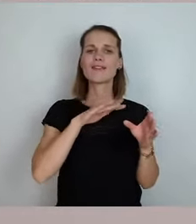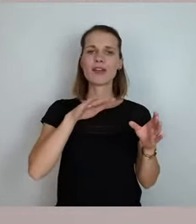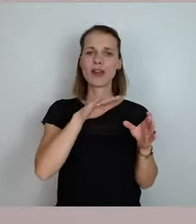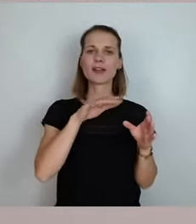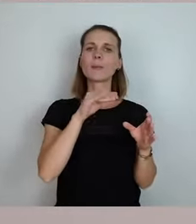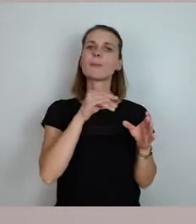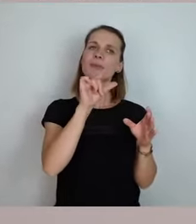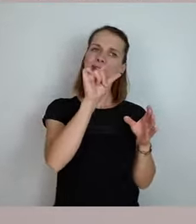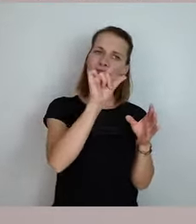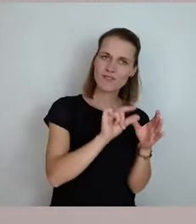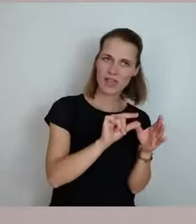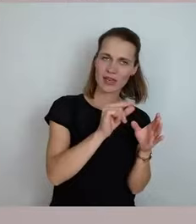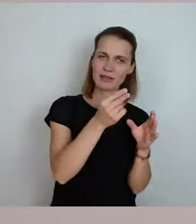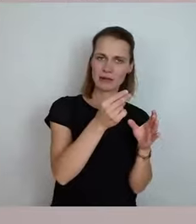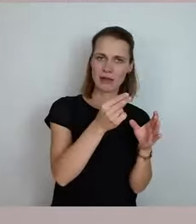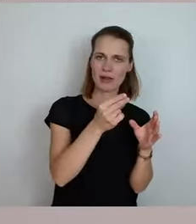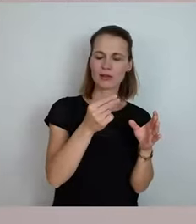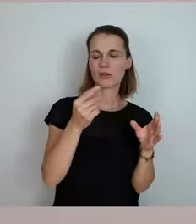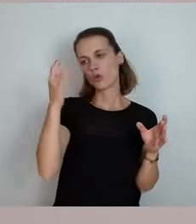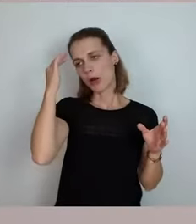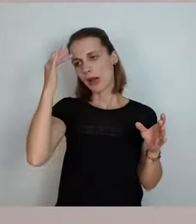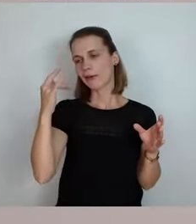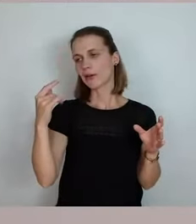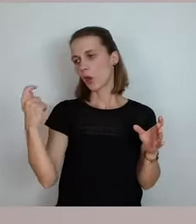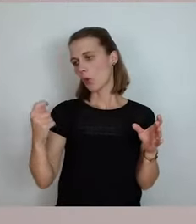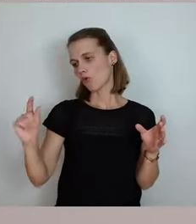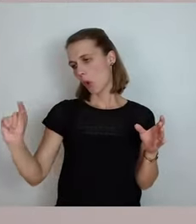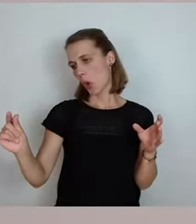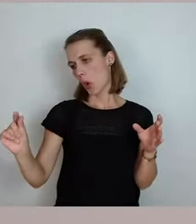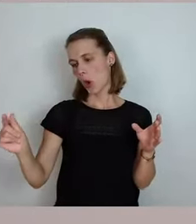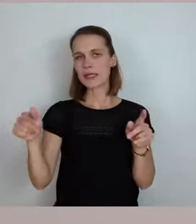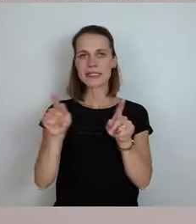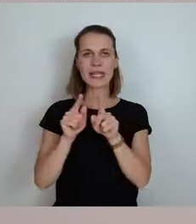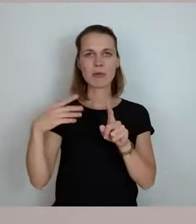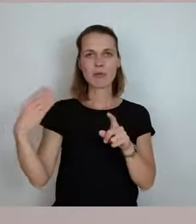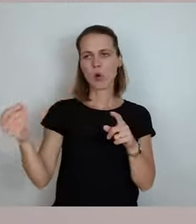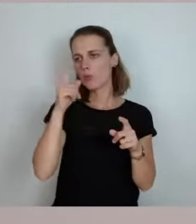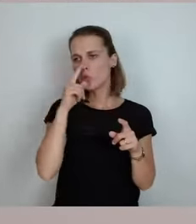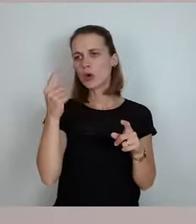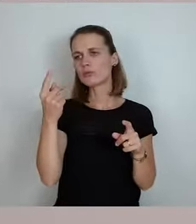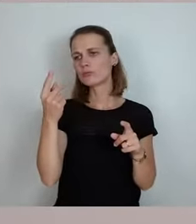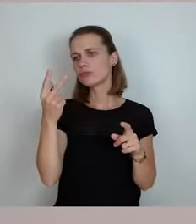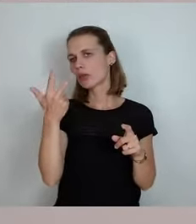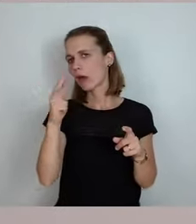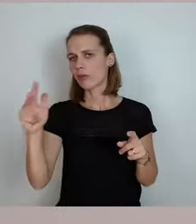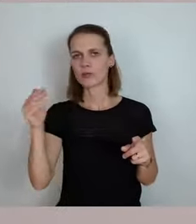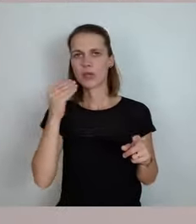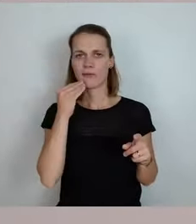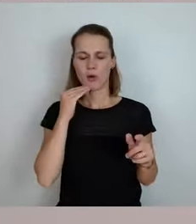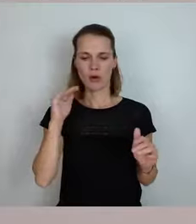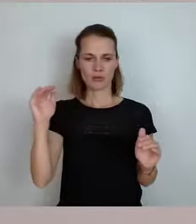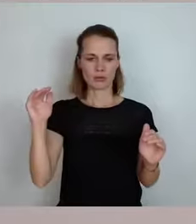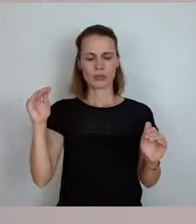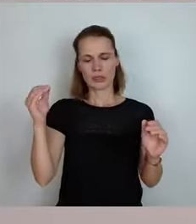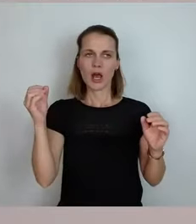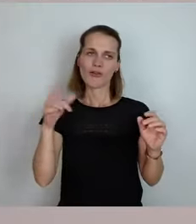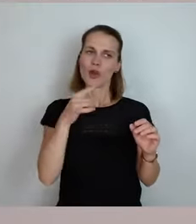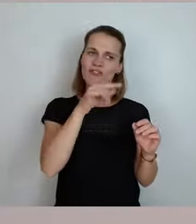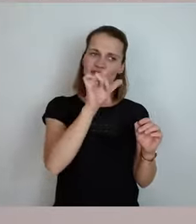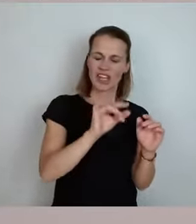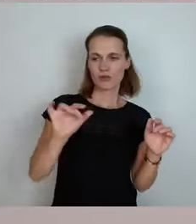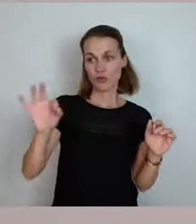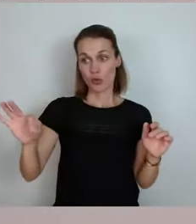kleines Dorf sind mit 1.000 oder 3.000 Einwohnern. Aber das war ein klares Bekenntnis